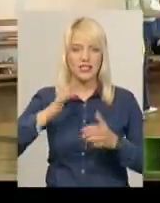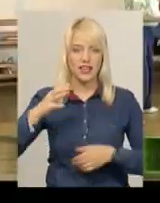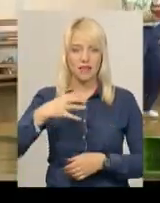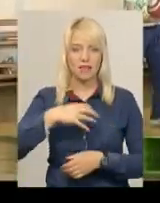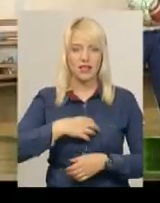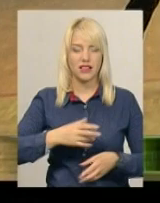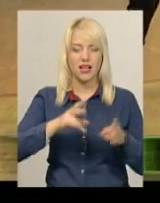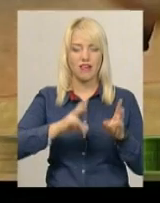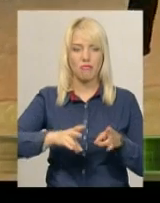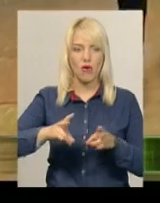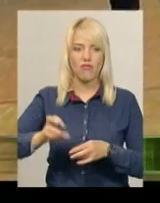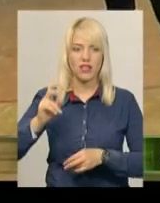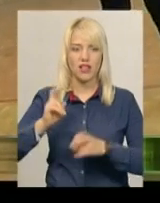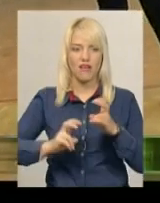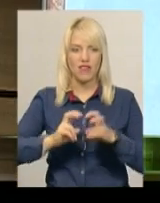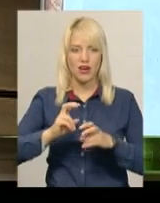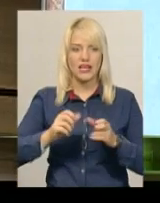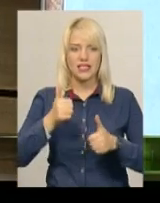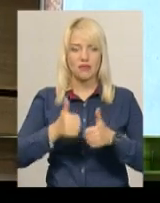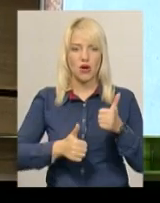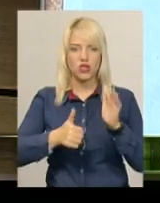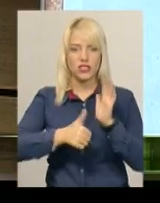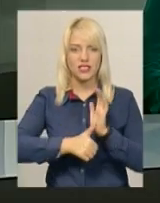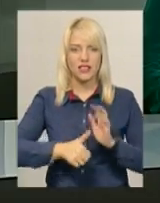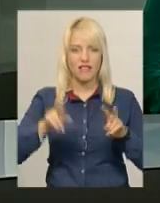на виробництві змагалися в шести видах спорту у Хмельницькому.